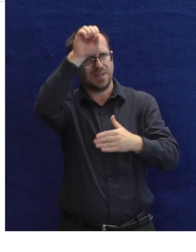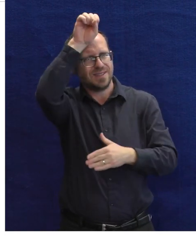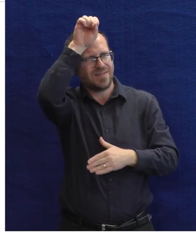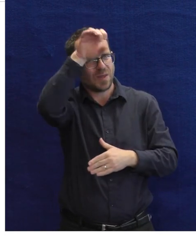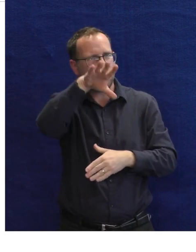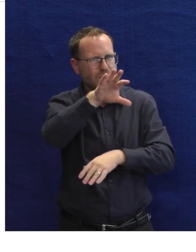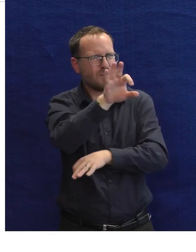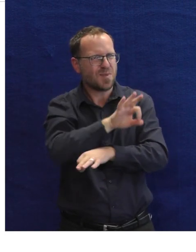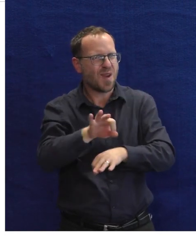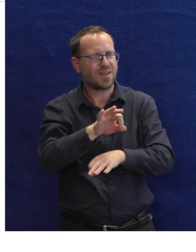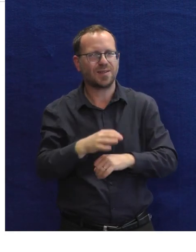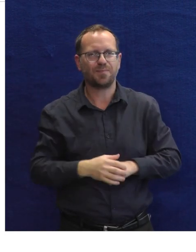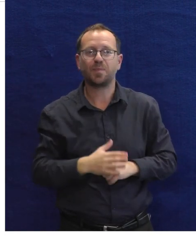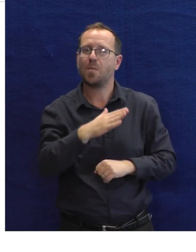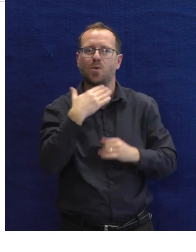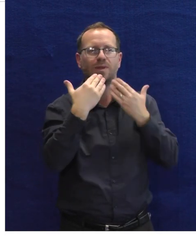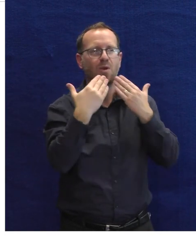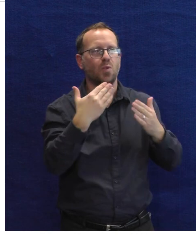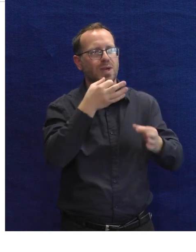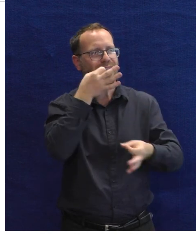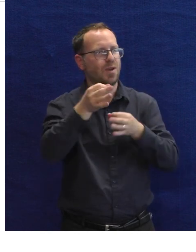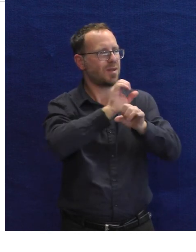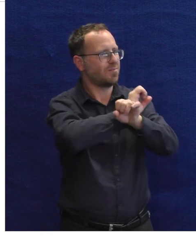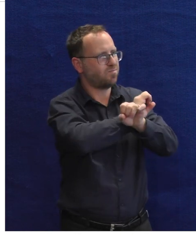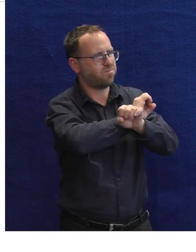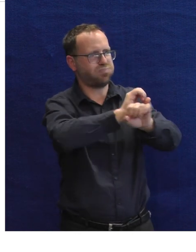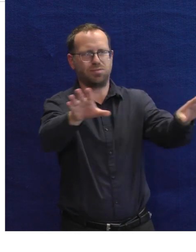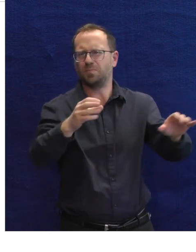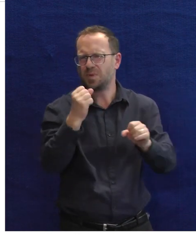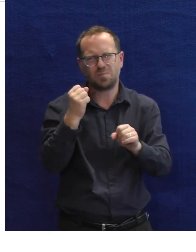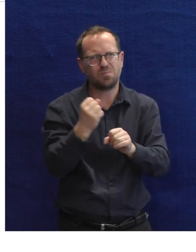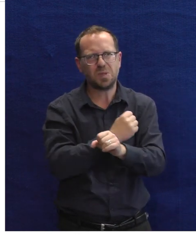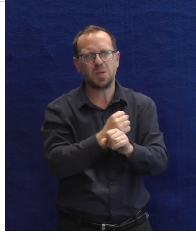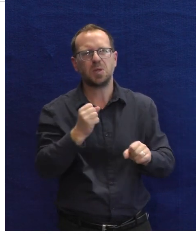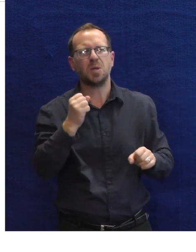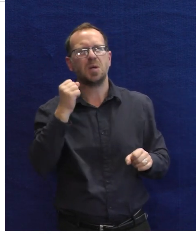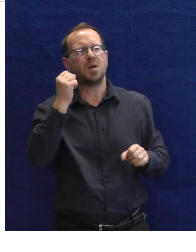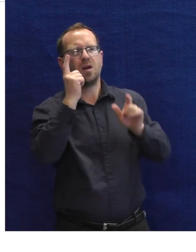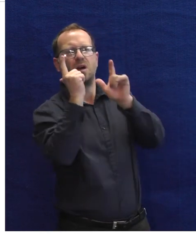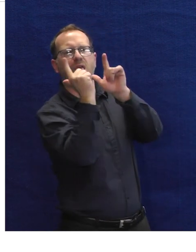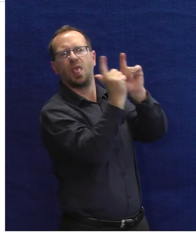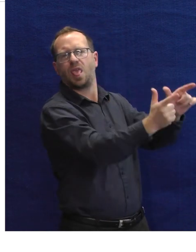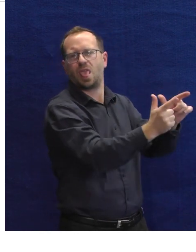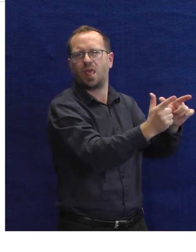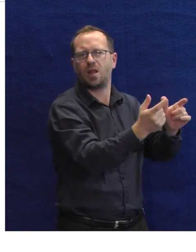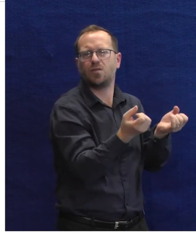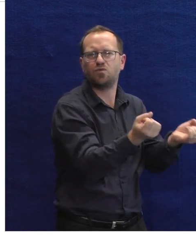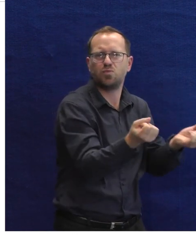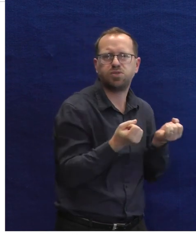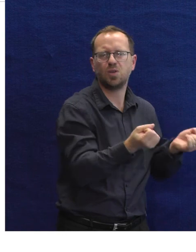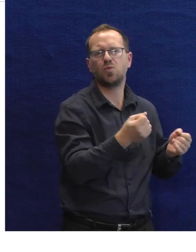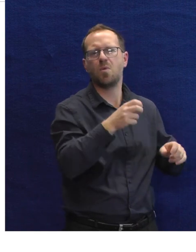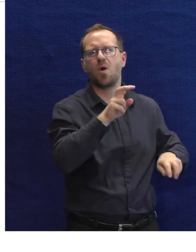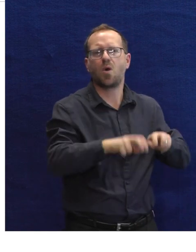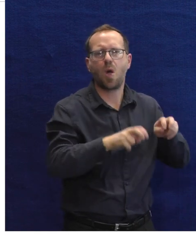Abyste tu informaci zpřístupnili do svých komunit. Takže moc děkuji za to, že o ní dáte vědět, protože je zbytečné, aby tam